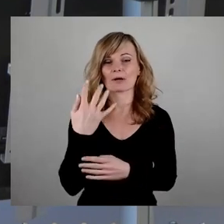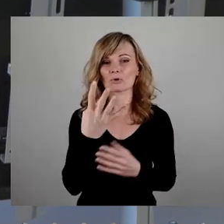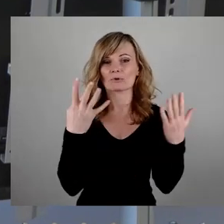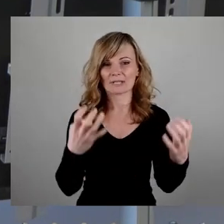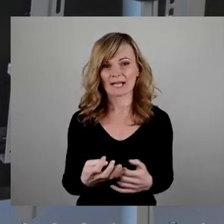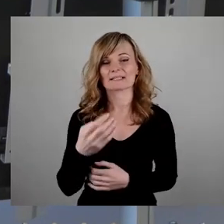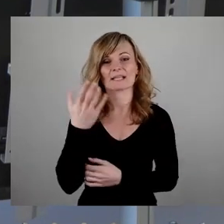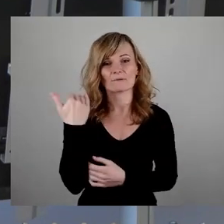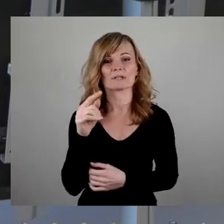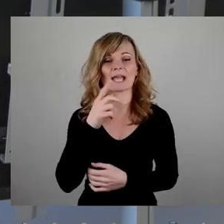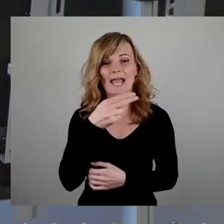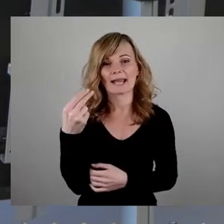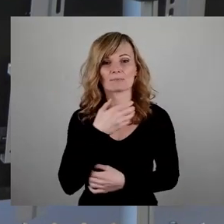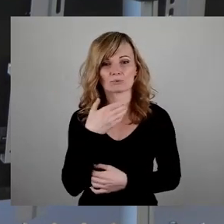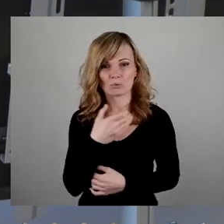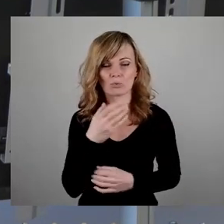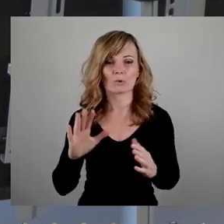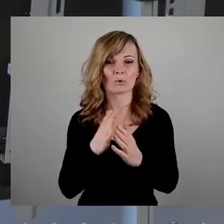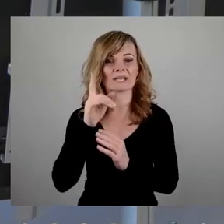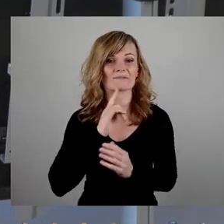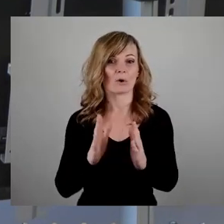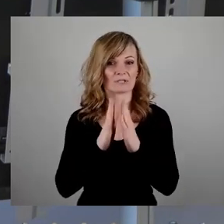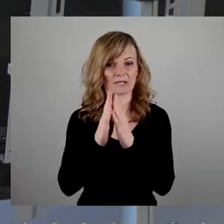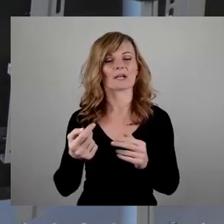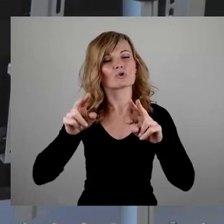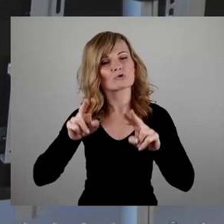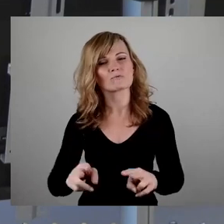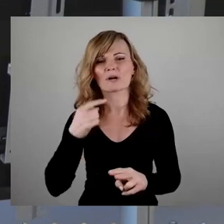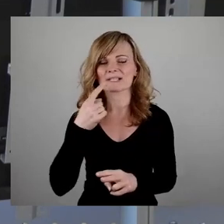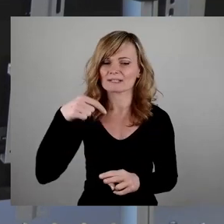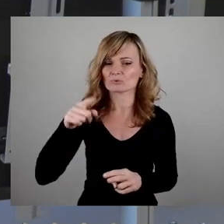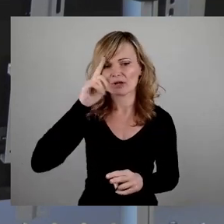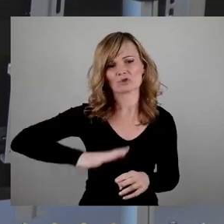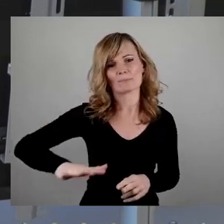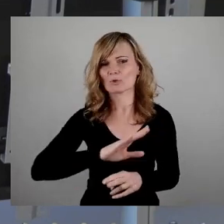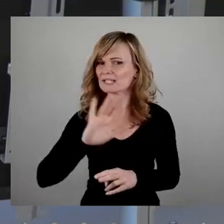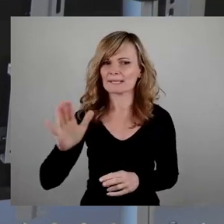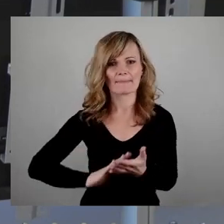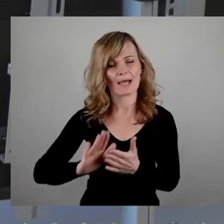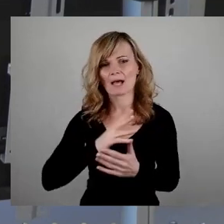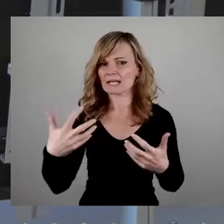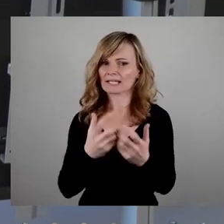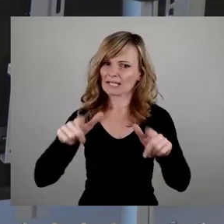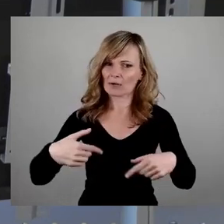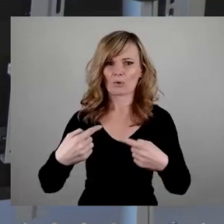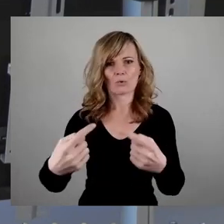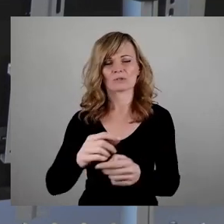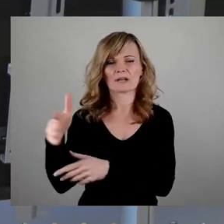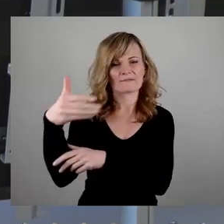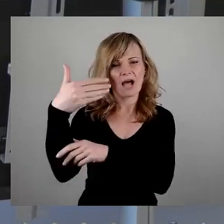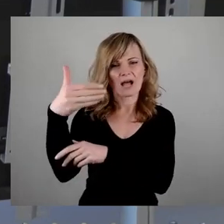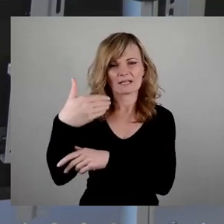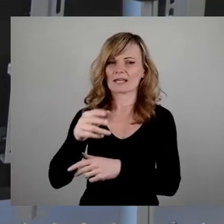der Frauenkirche und seinem Schwur, dass von deutschem Boden nie wieder ein Krieg ausgeht, dies vor einem Meer von Deutschland fahren, war klar, dass der